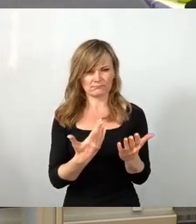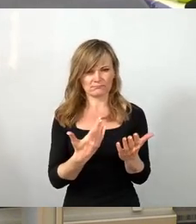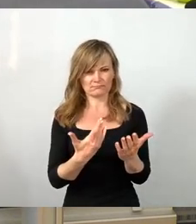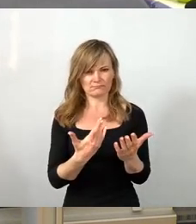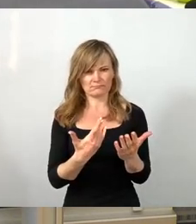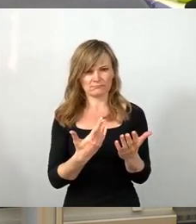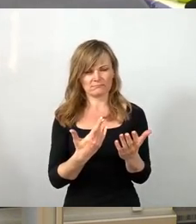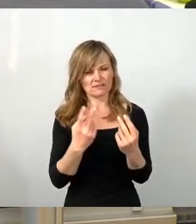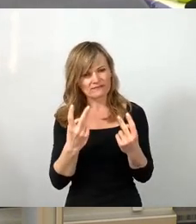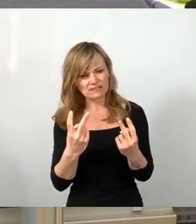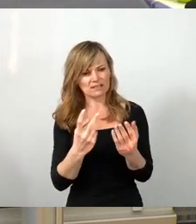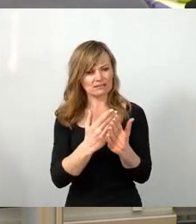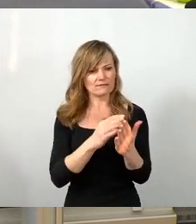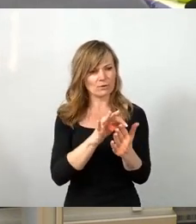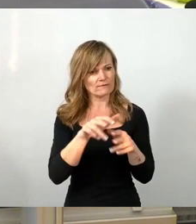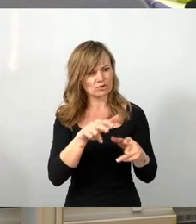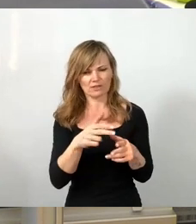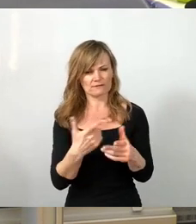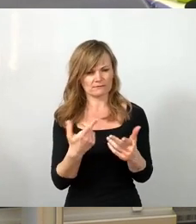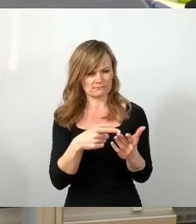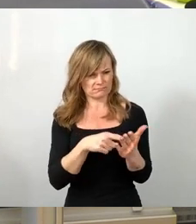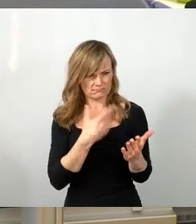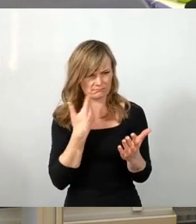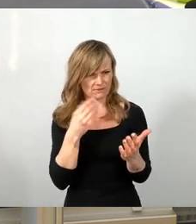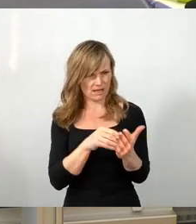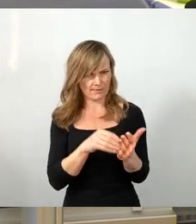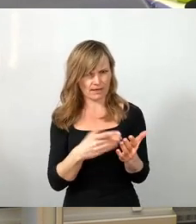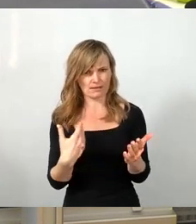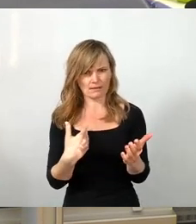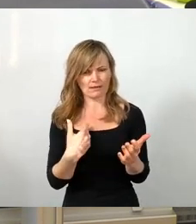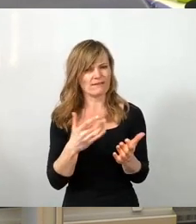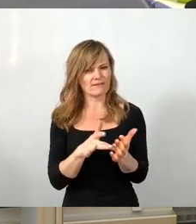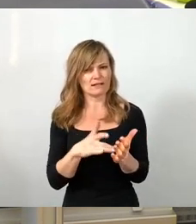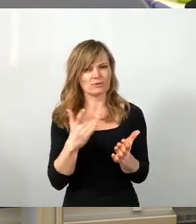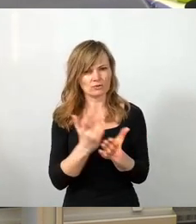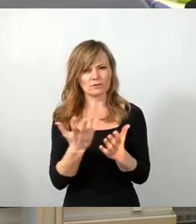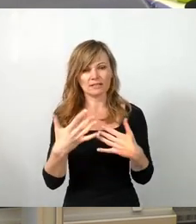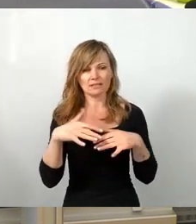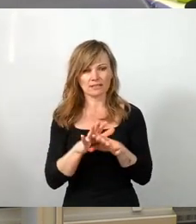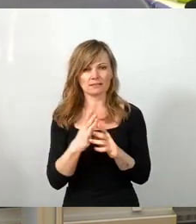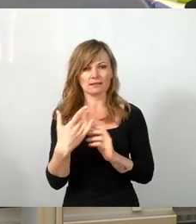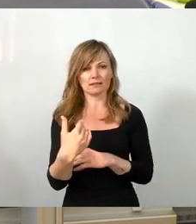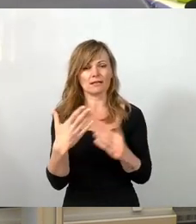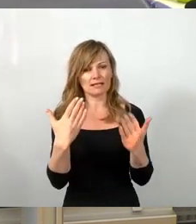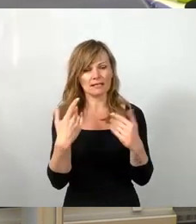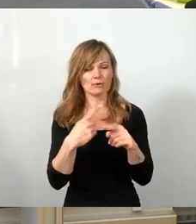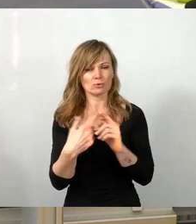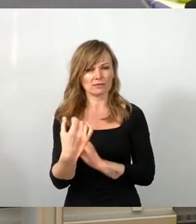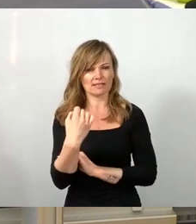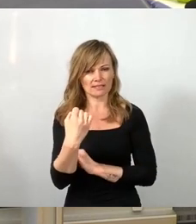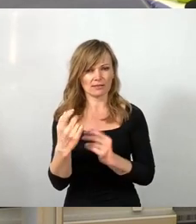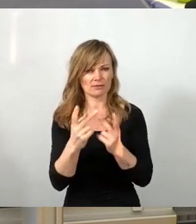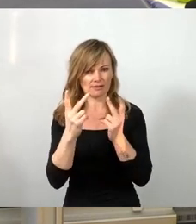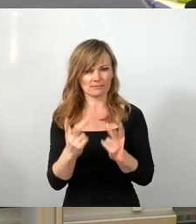bleiben. Denn eins ist Fakt und das zeigen schon die ersten Diskussionen zum integrierten Energie- und Klimakonzept mit städtischen Beteiligungen und städtischen Unternehmen.